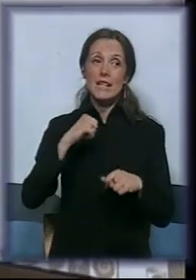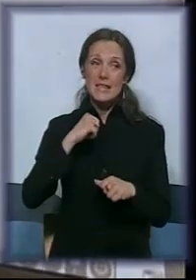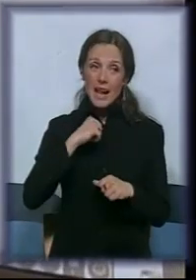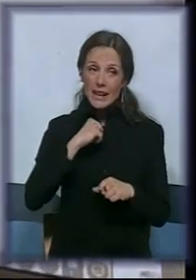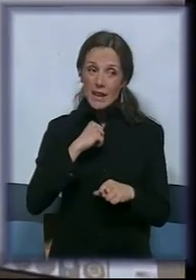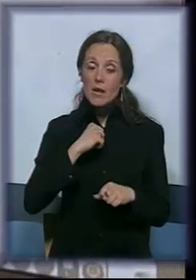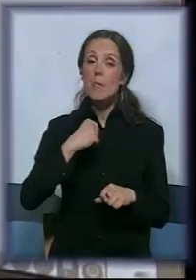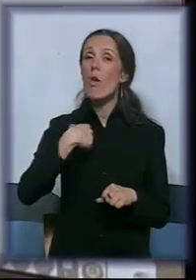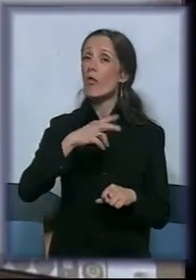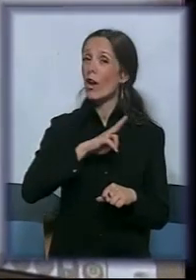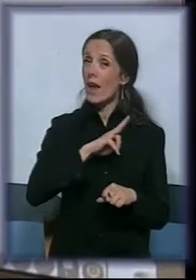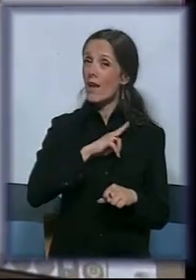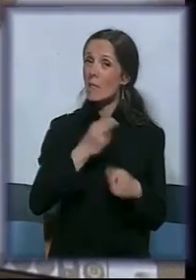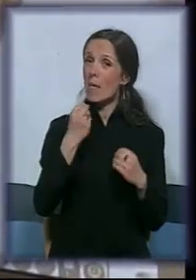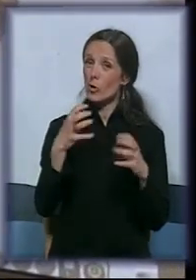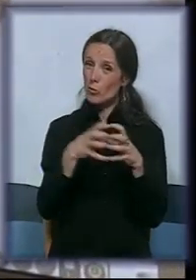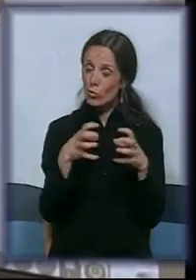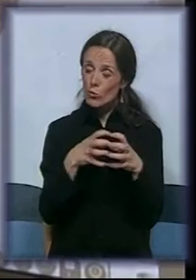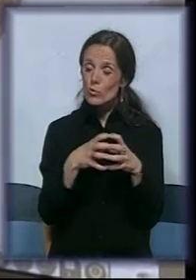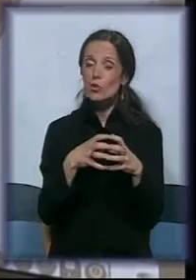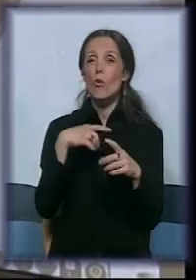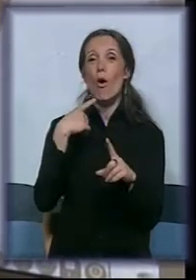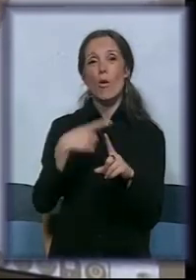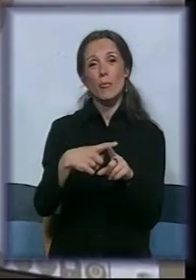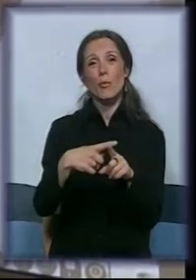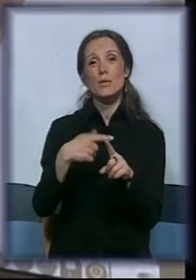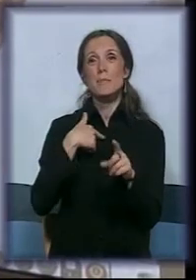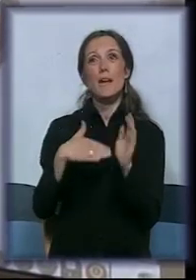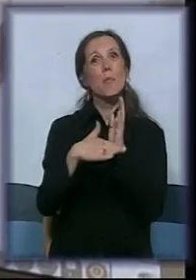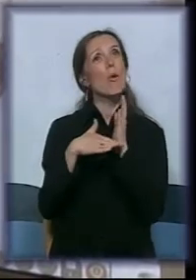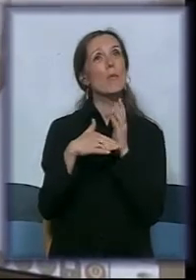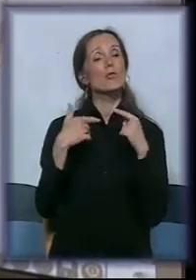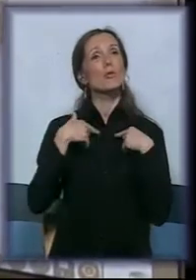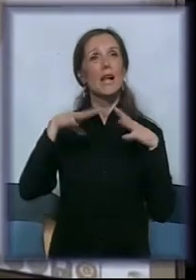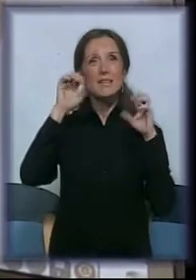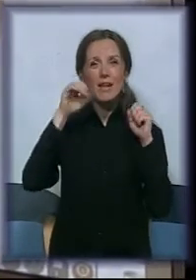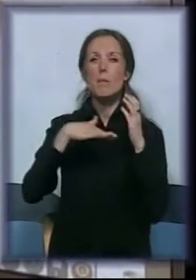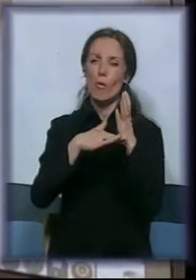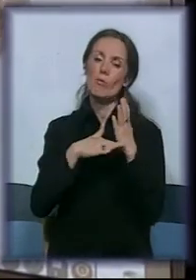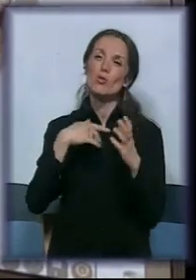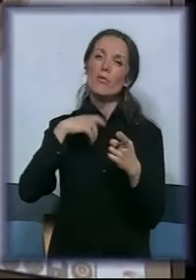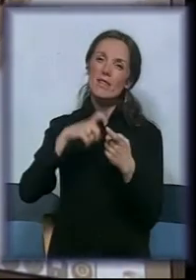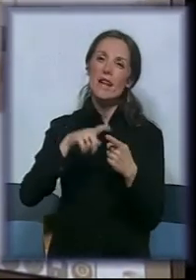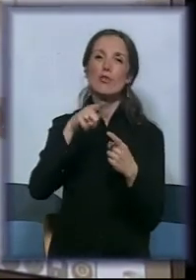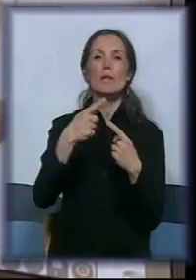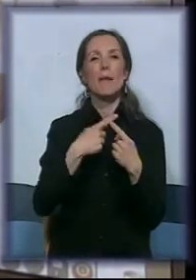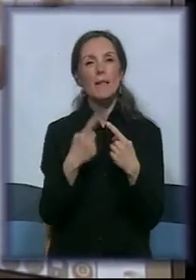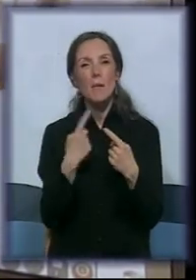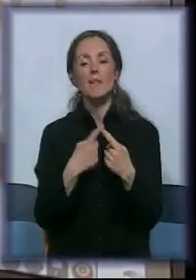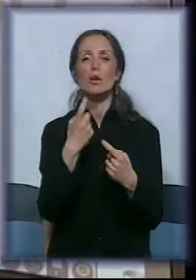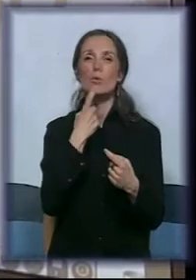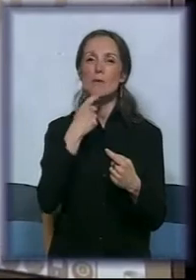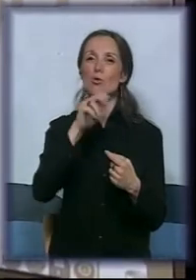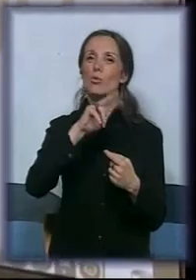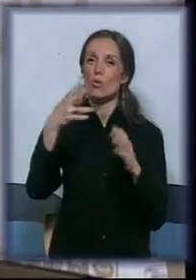društvo, a i pomažu mi da shvatim, pomažu mi ako matematike, srpskog i ostalih